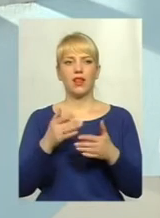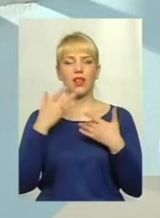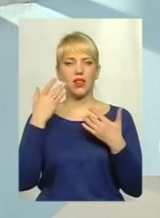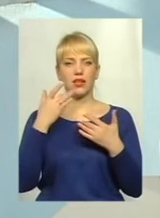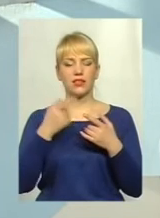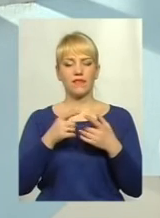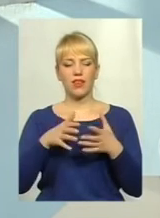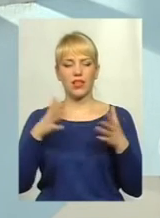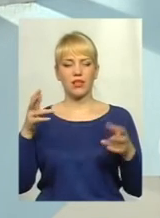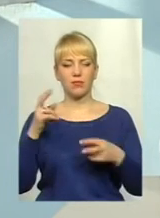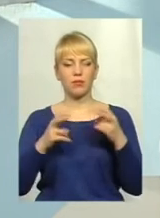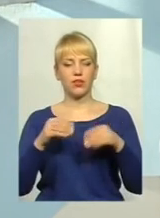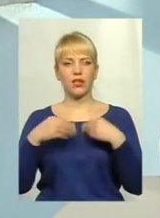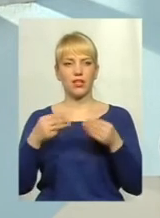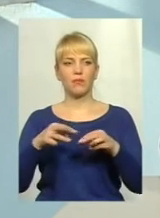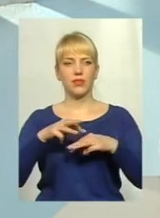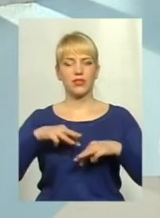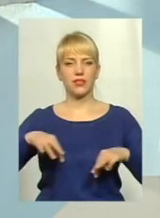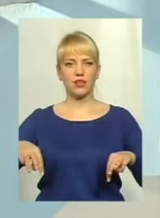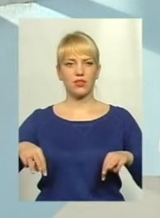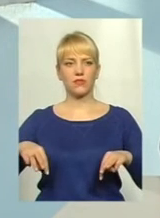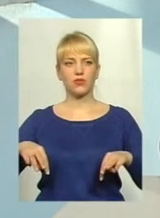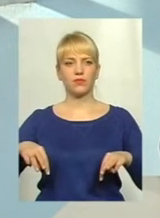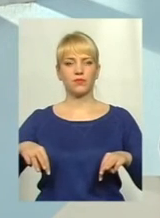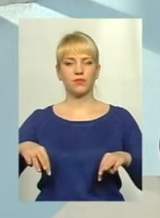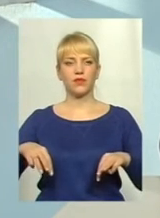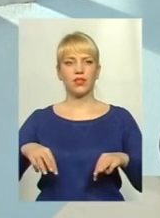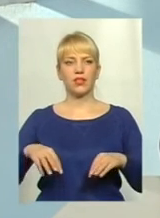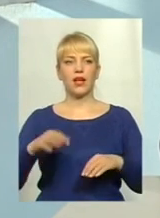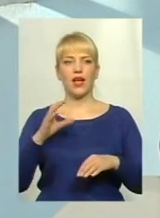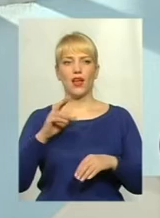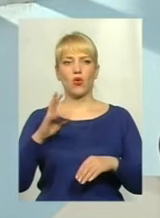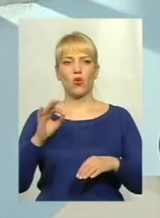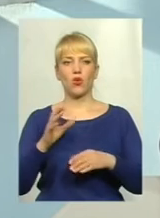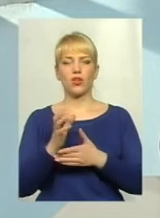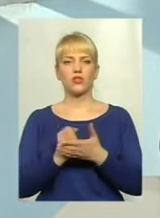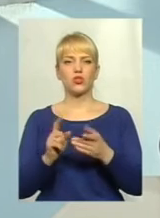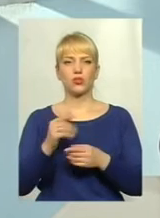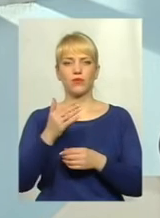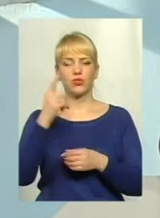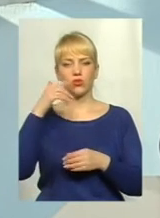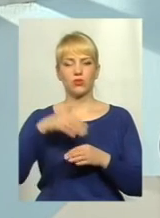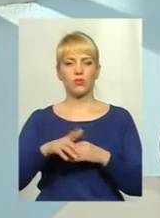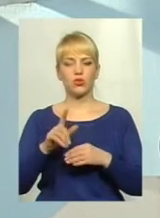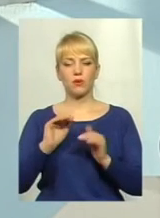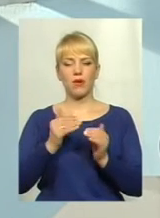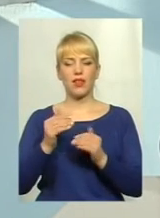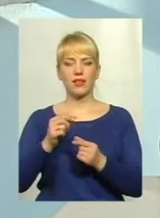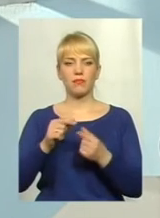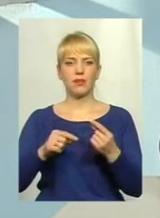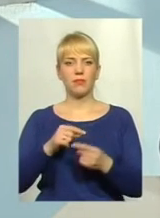підприємство, видає Міністерство екології та природних ресурсів. Щоб всі зрозуміли, що маленькі підприємці,